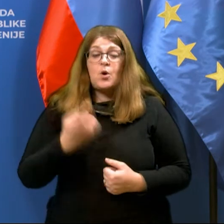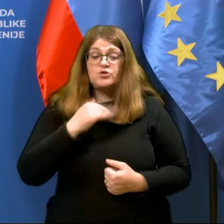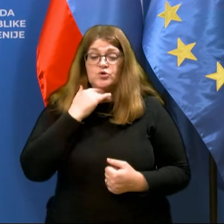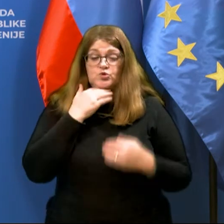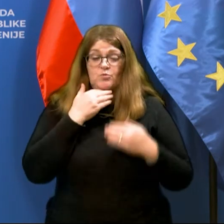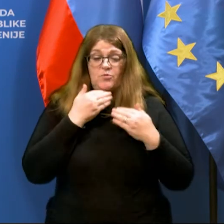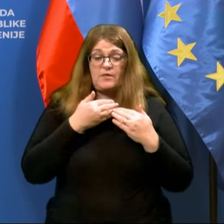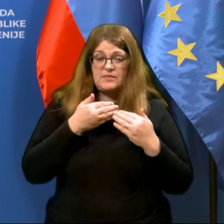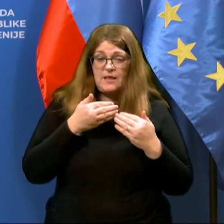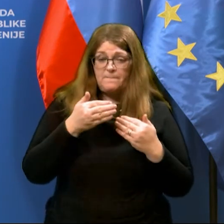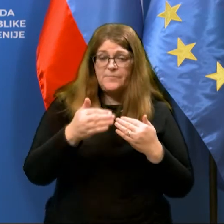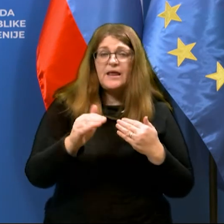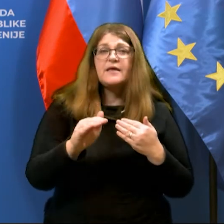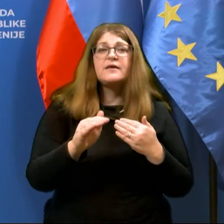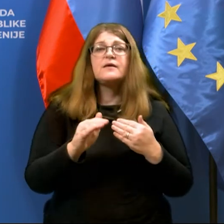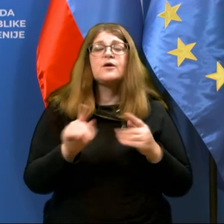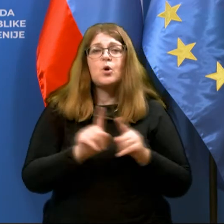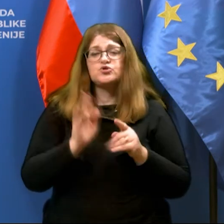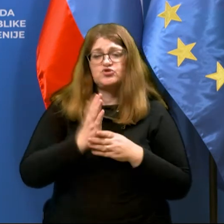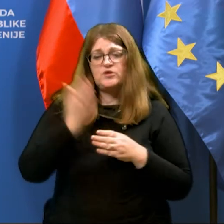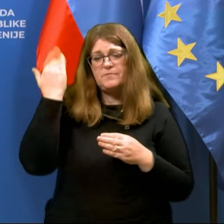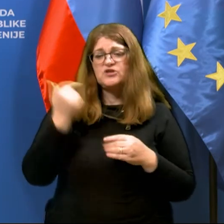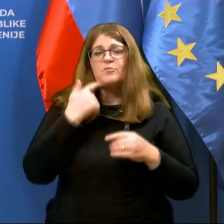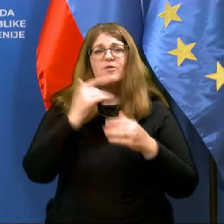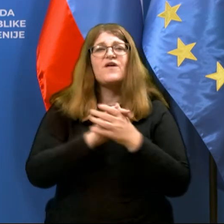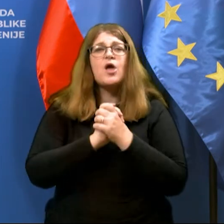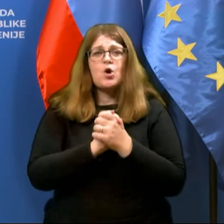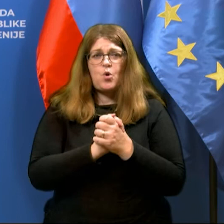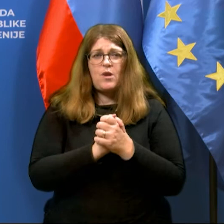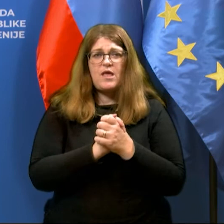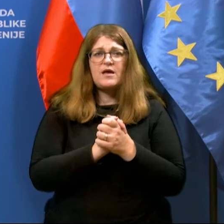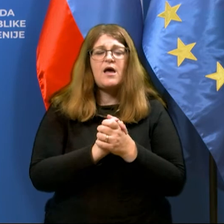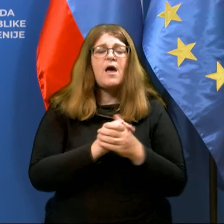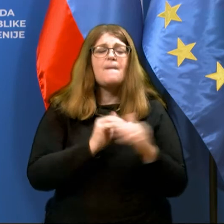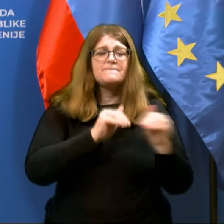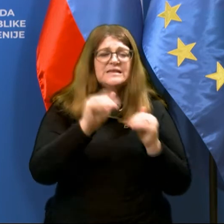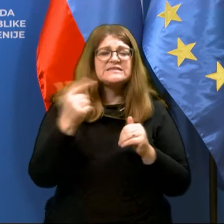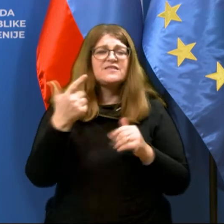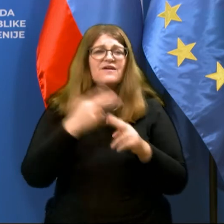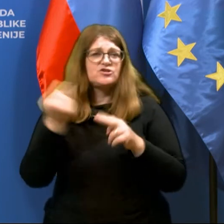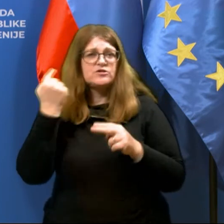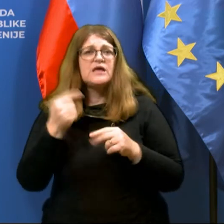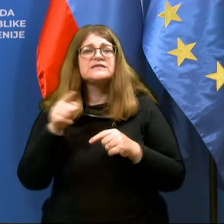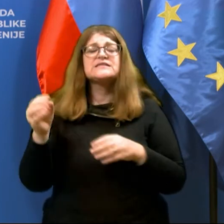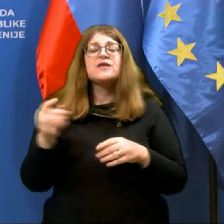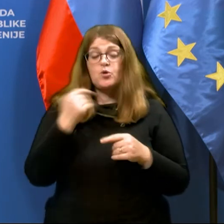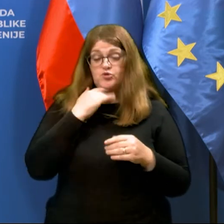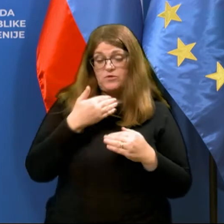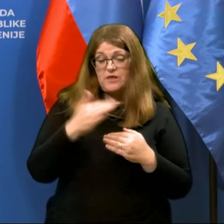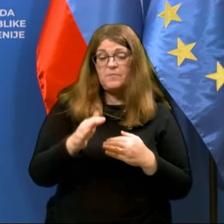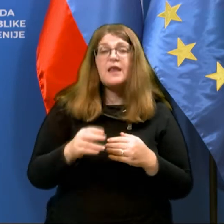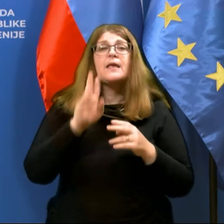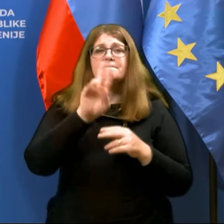se, tako kot so povedali že kolegi ministrici oziroma kolega minister in oba državna sekretarja, uvaja možnost, da